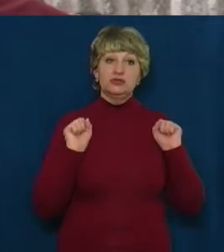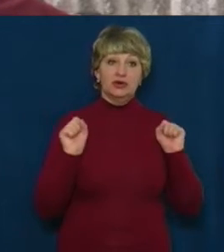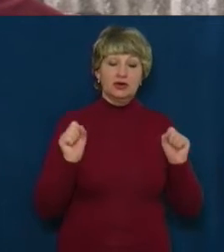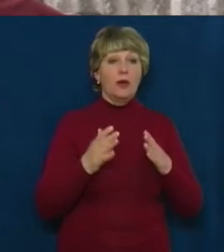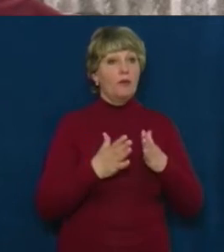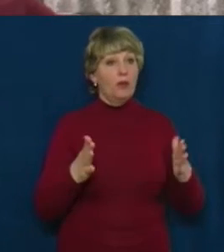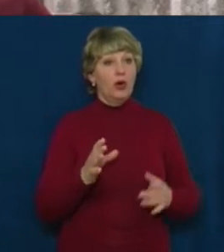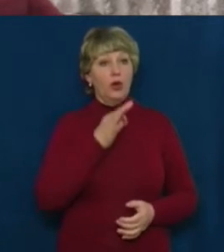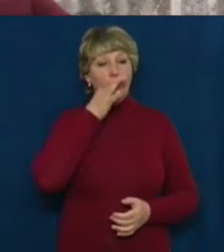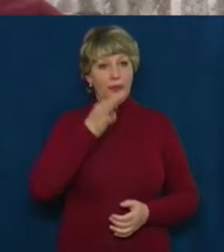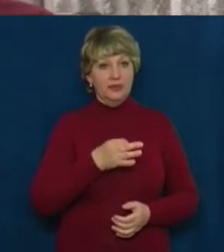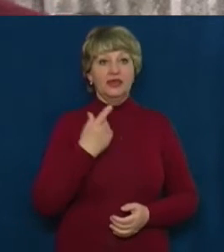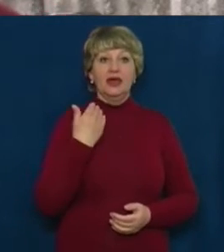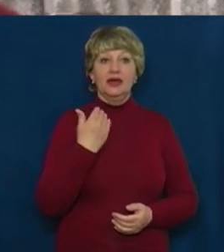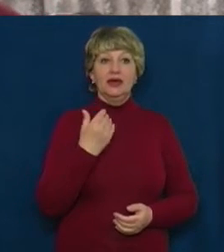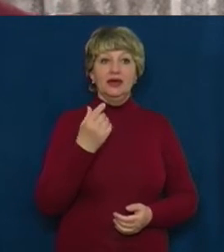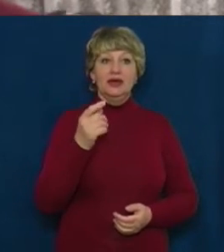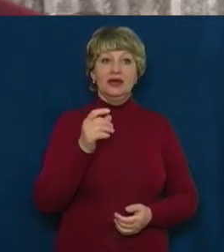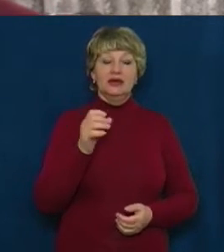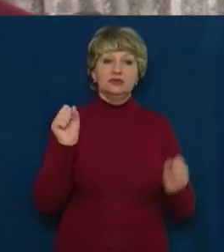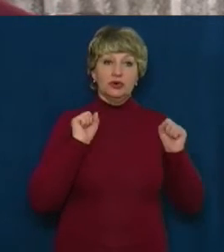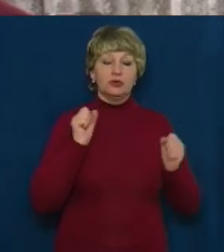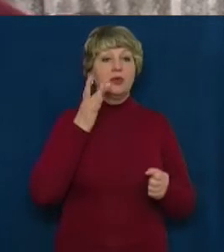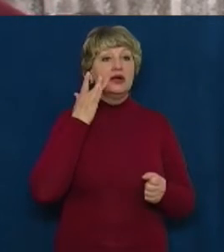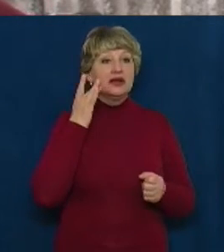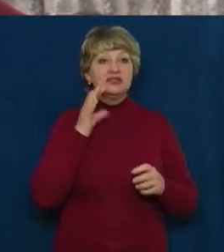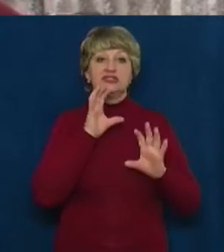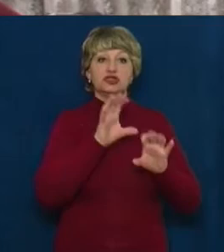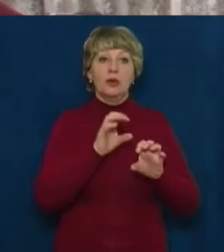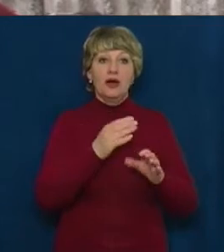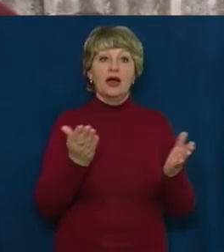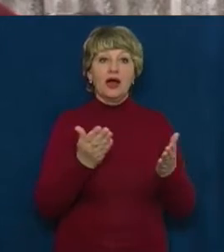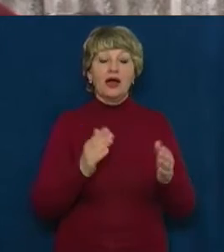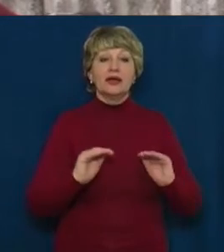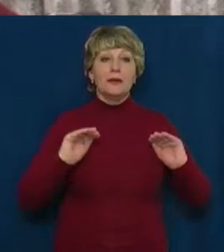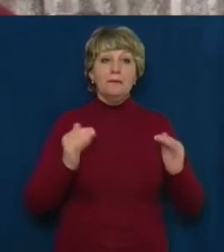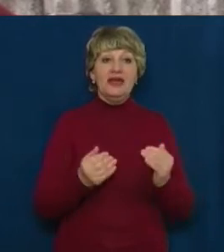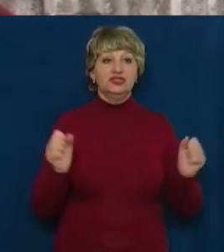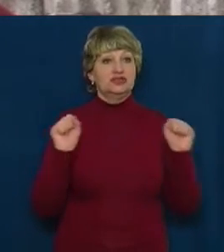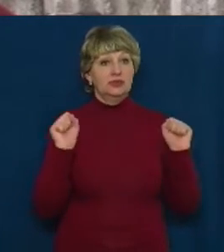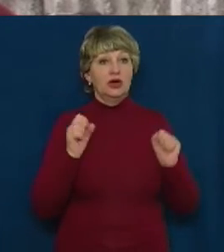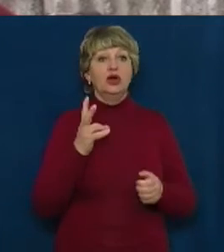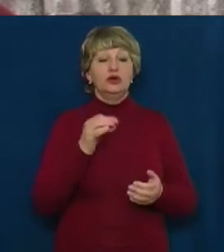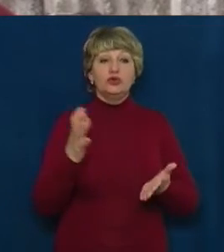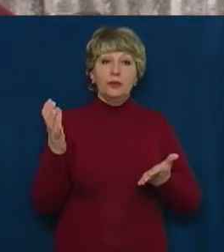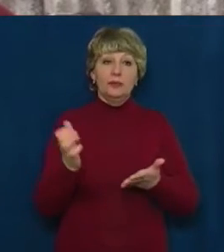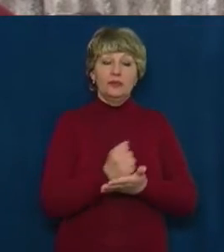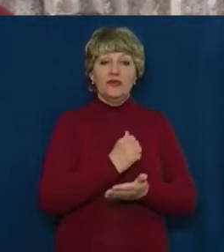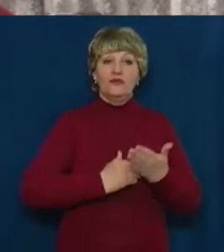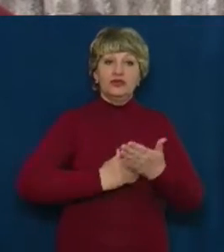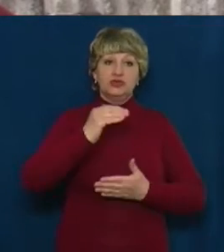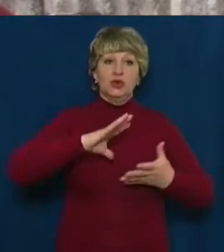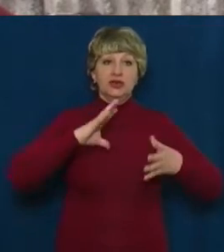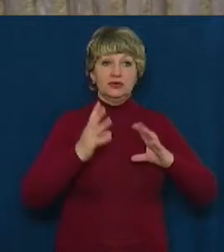досвідчений, то йому легше навіть з тою собакою, яка є менш спортивною, але досягти високий результат і займати